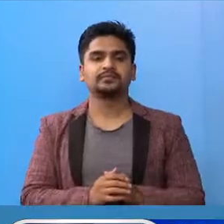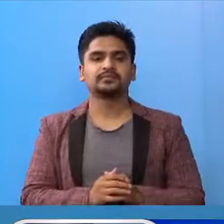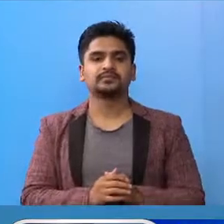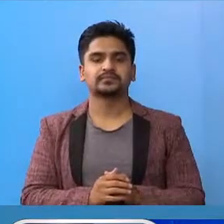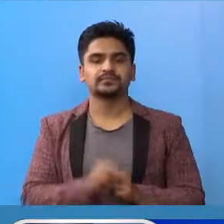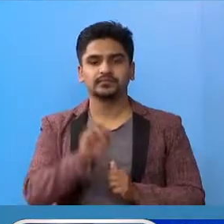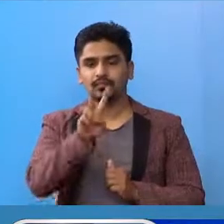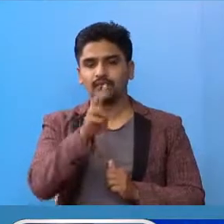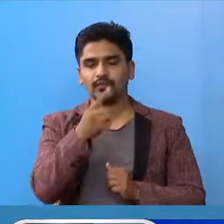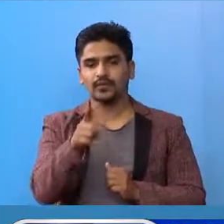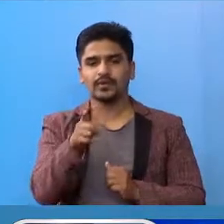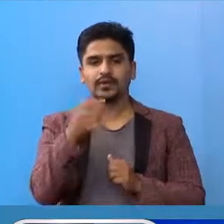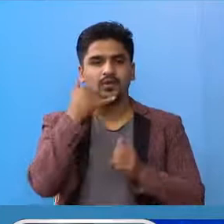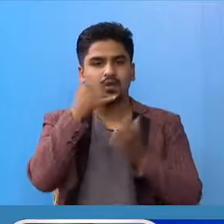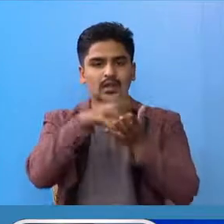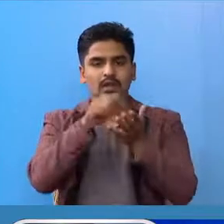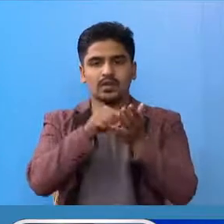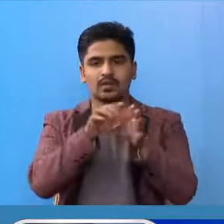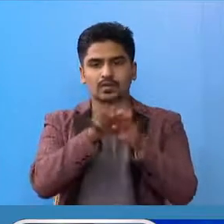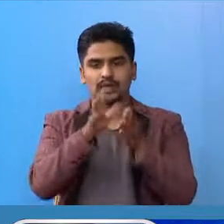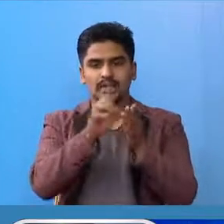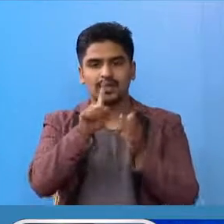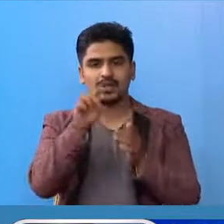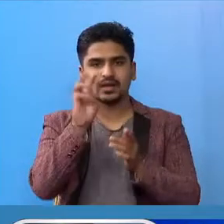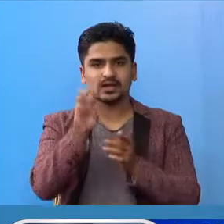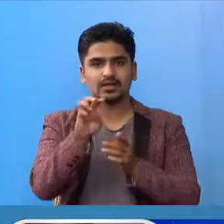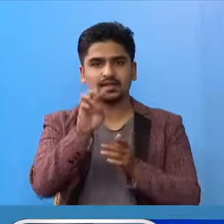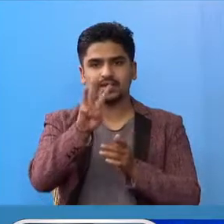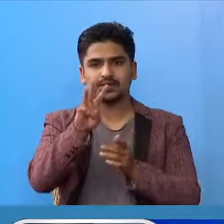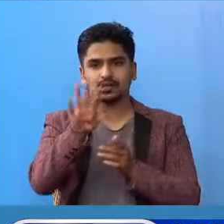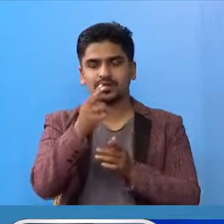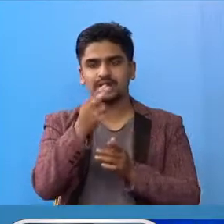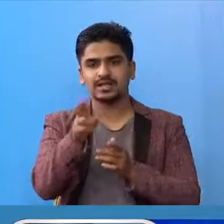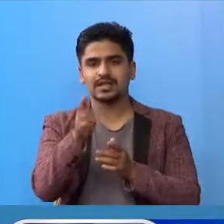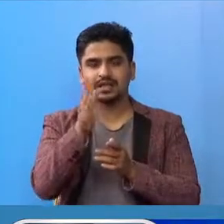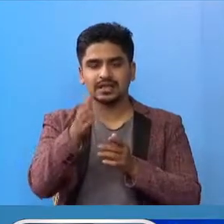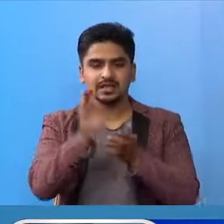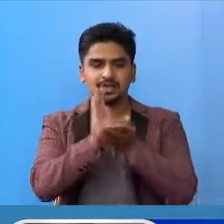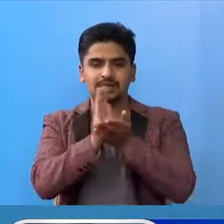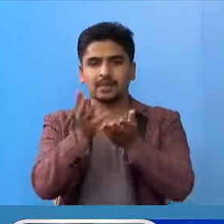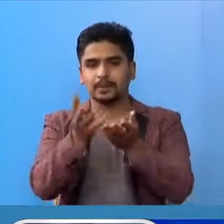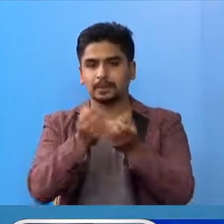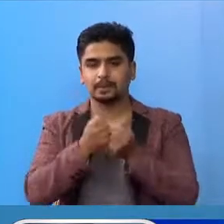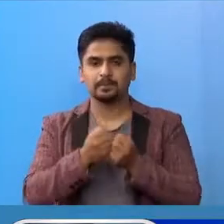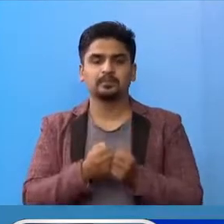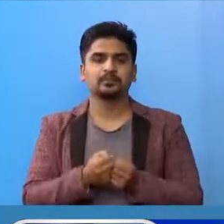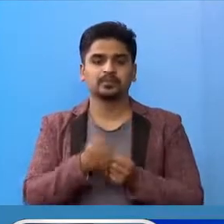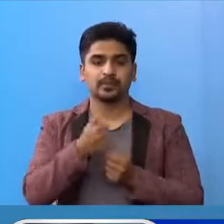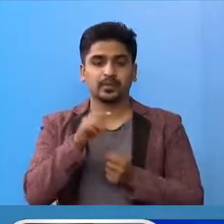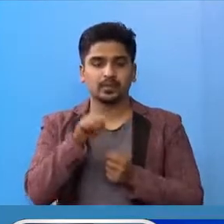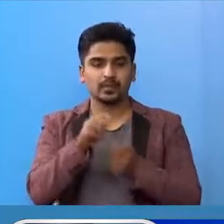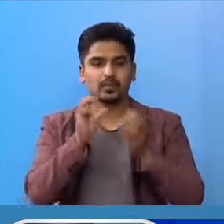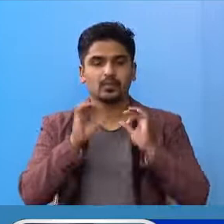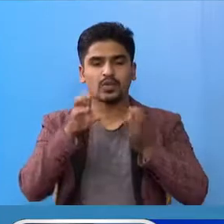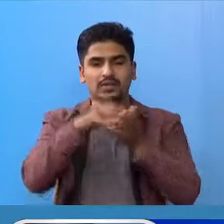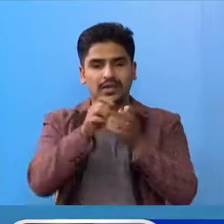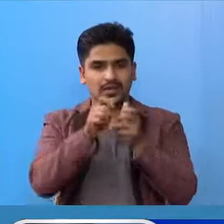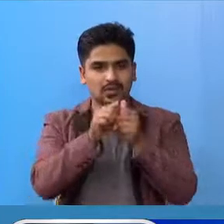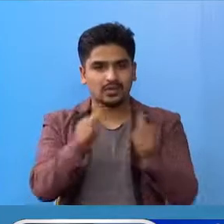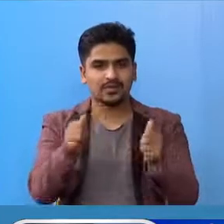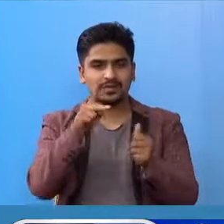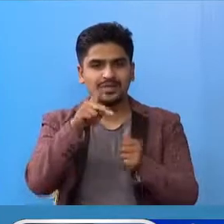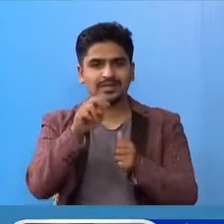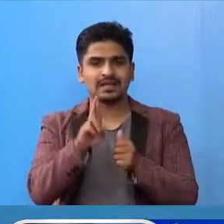दुई वटा कॉल सेंटर वाट एक अजार चांच बेक्तियर ले सेवा प्राप्त गर्नु भाईको छा। अब मां प्रयोक्साला अनुसार